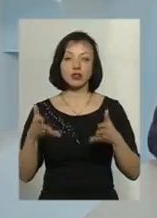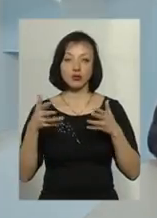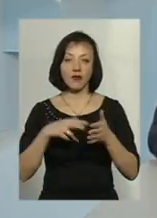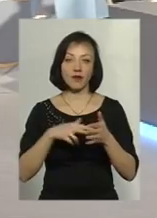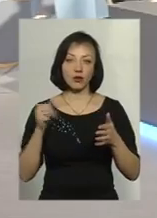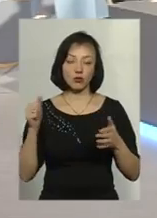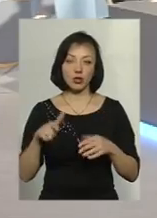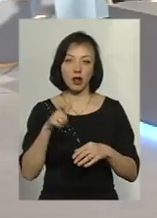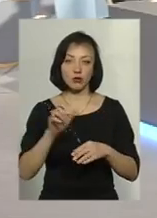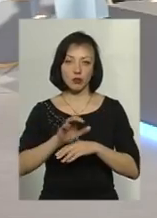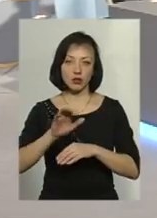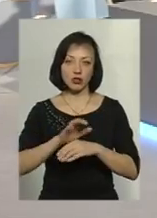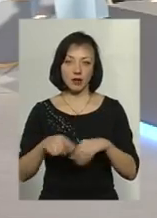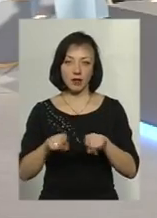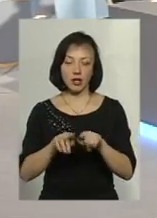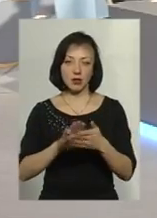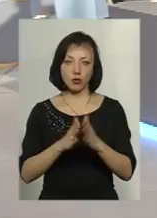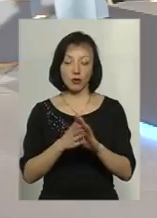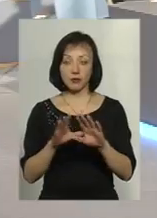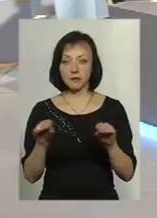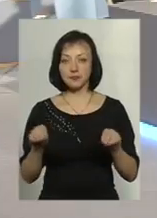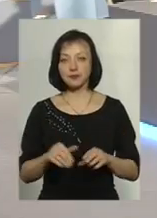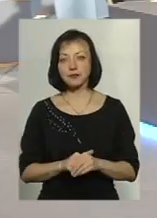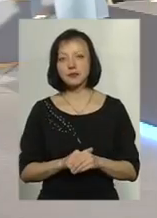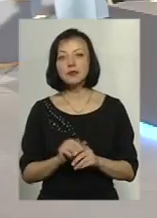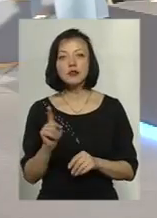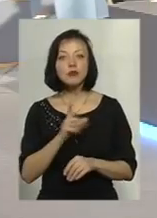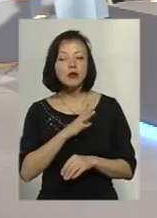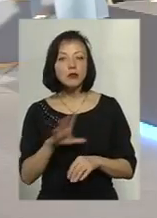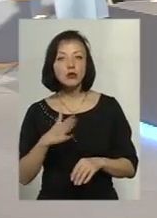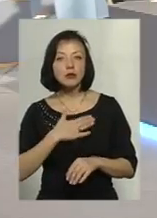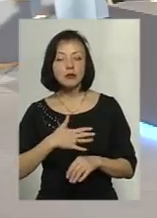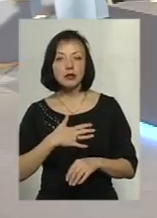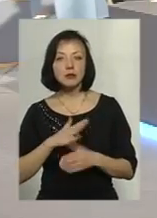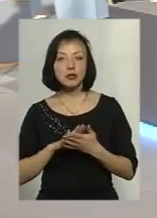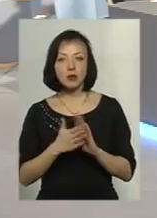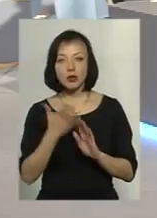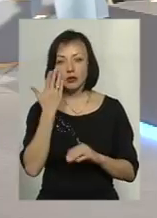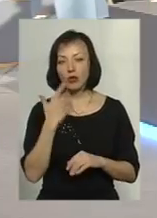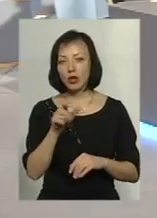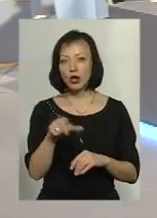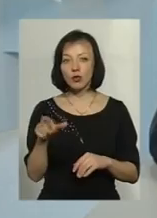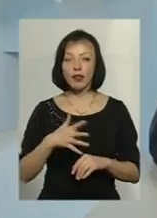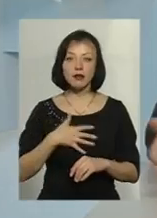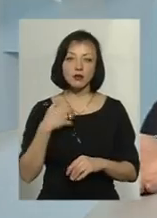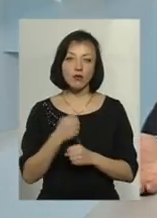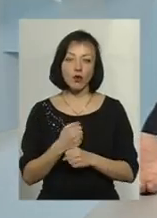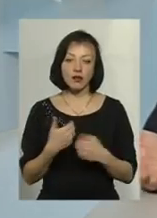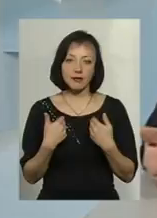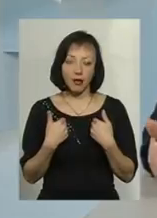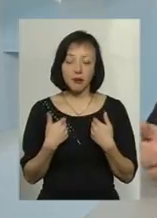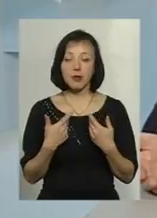газопостачання в такій ситуації. Тобто, щоб не було таких неприємних ситуацій, коли люди не задоволені нами,